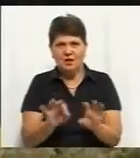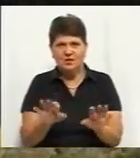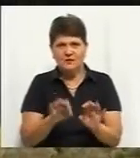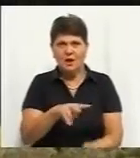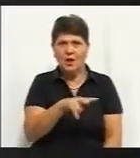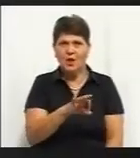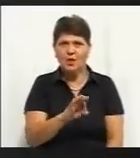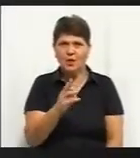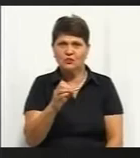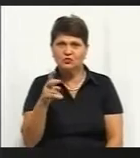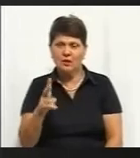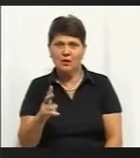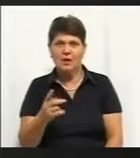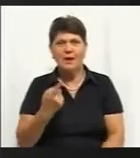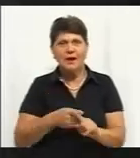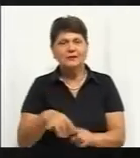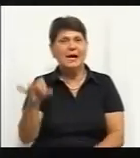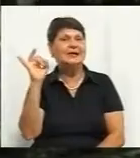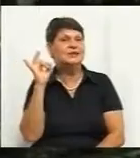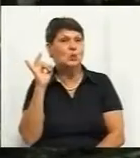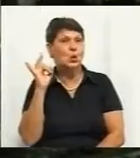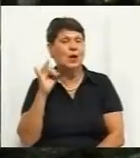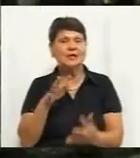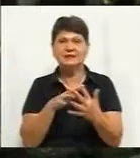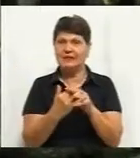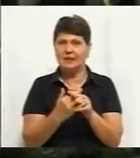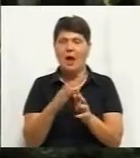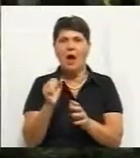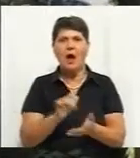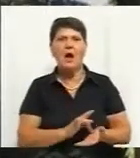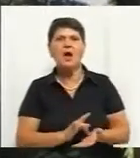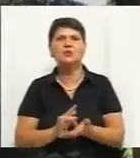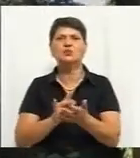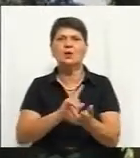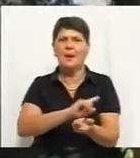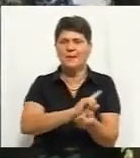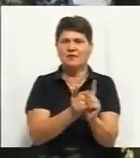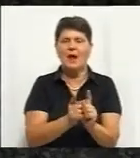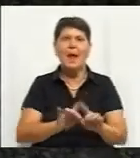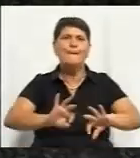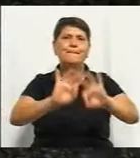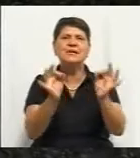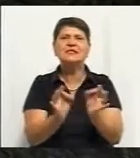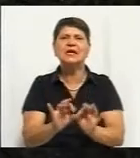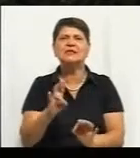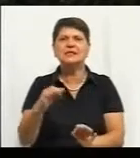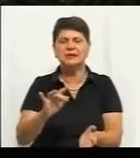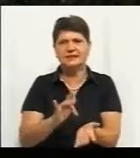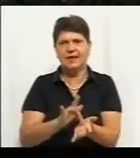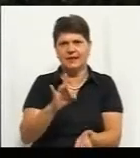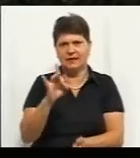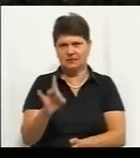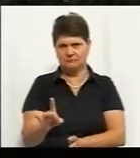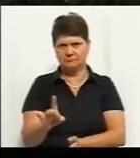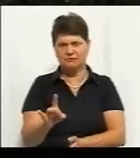Лошак. Додає, для них це історія села, а от для туристів садибу хочуть перетворити у мистецький центр. «Щоб завлікти сюди